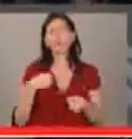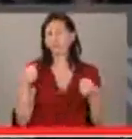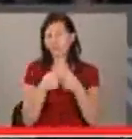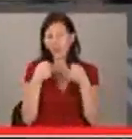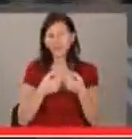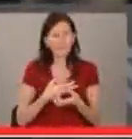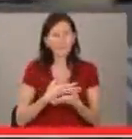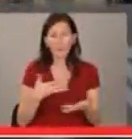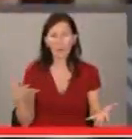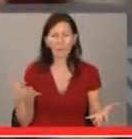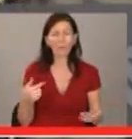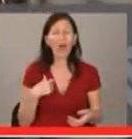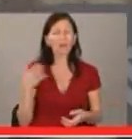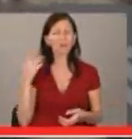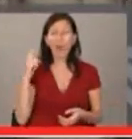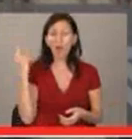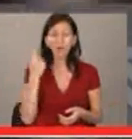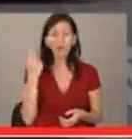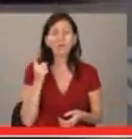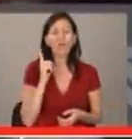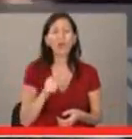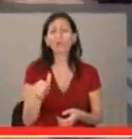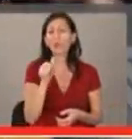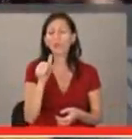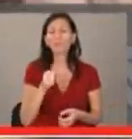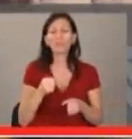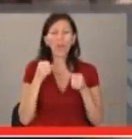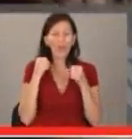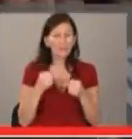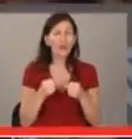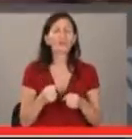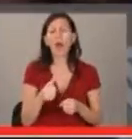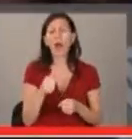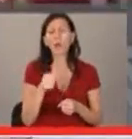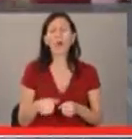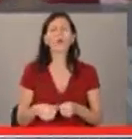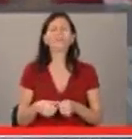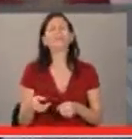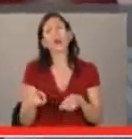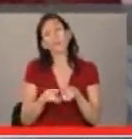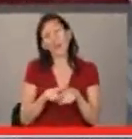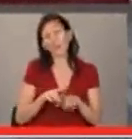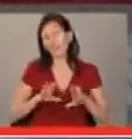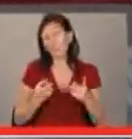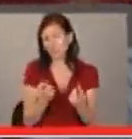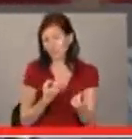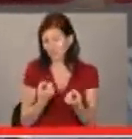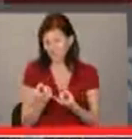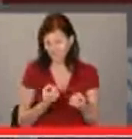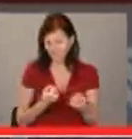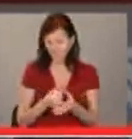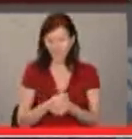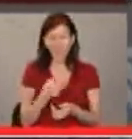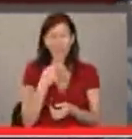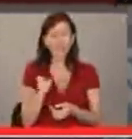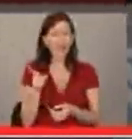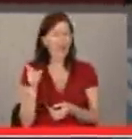много. Аз бях единствена, може би, който не пиеше твърде алкохол. Естествено, приятелите започнах да ме възикат. За